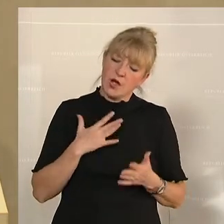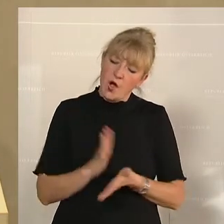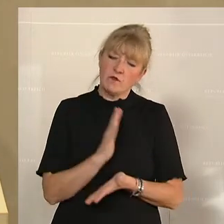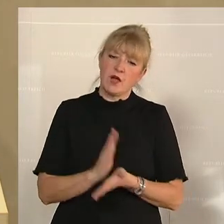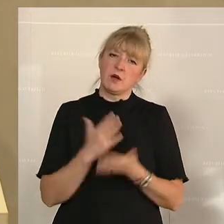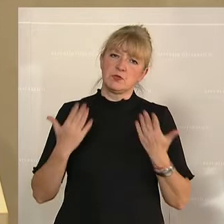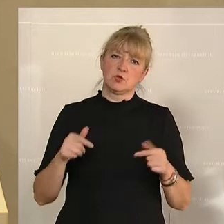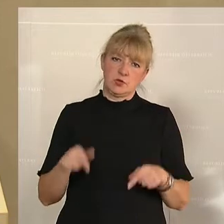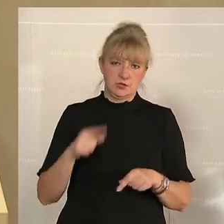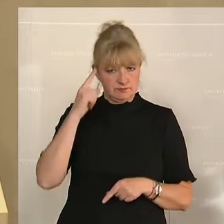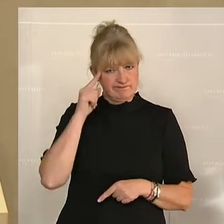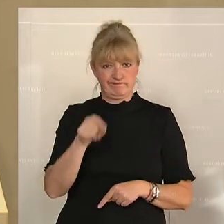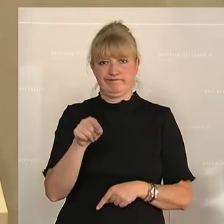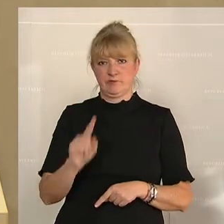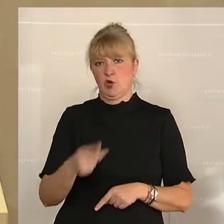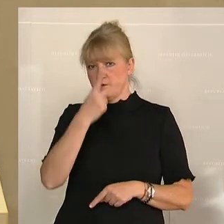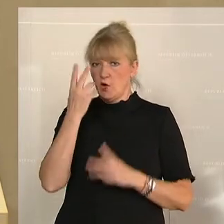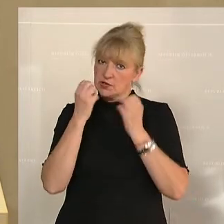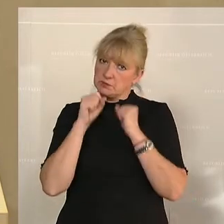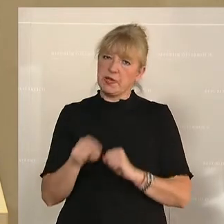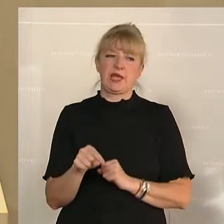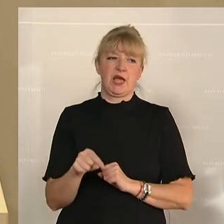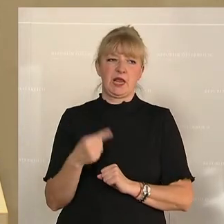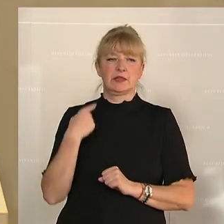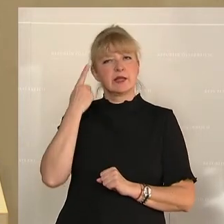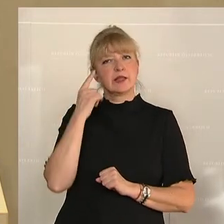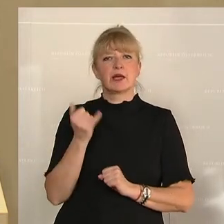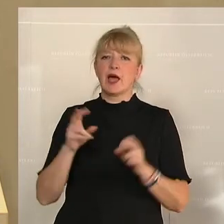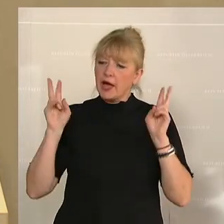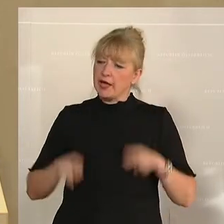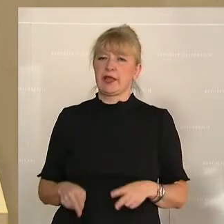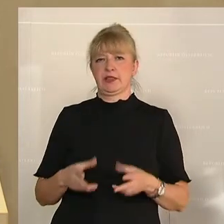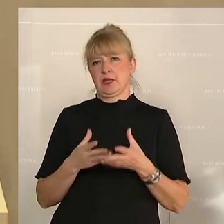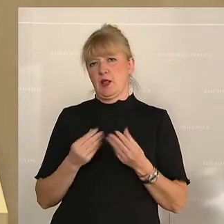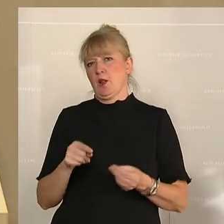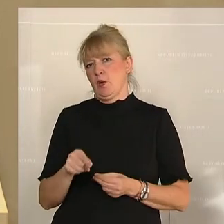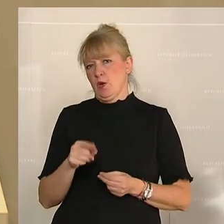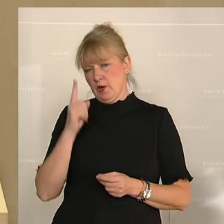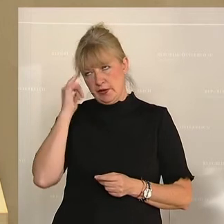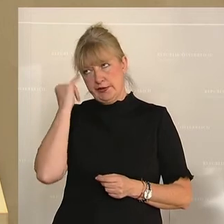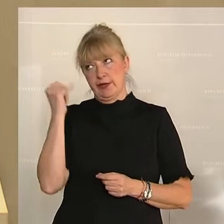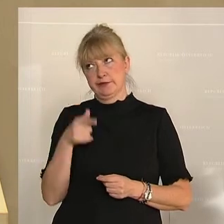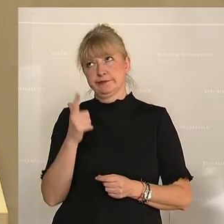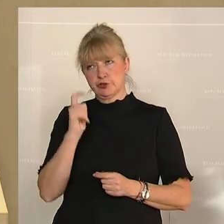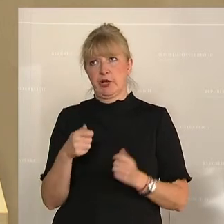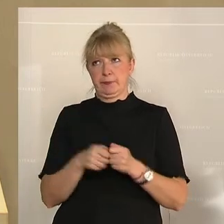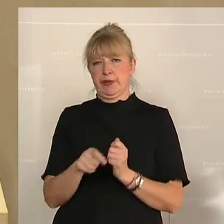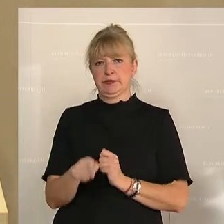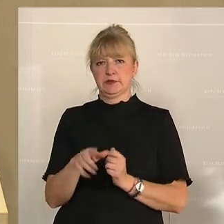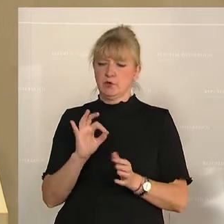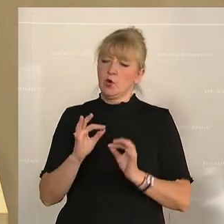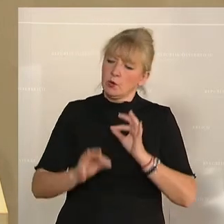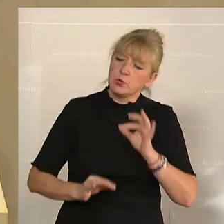da müssen wir dran gehen und das Volksbegehren ist der richtige Ansatz, ist der richtige Starter für den